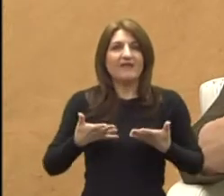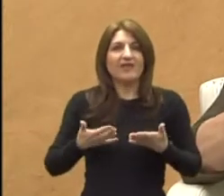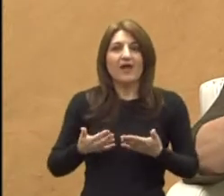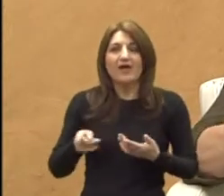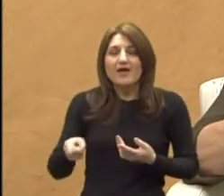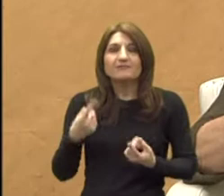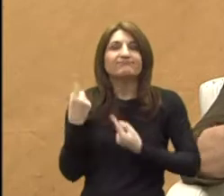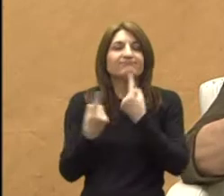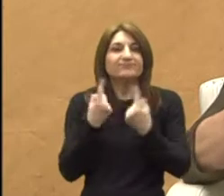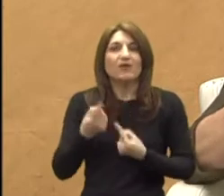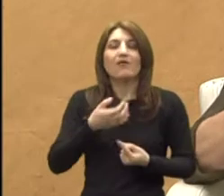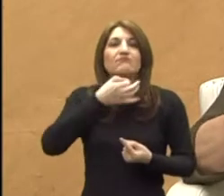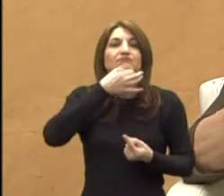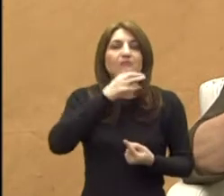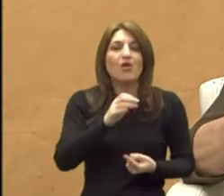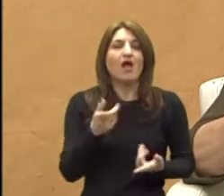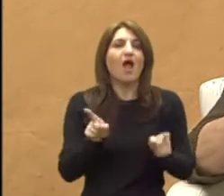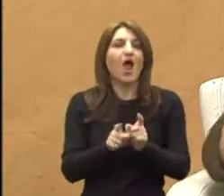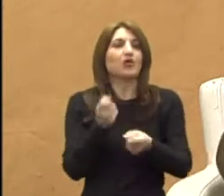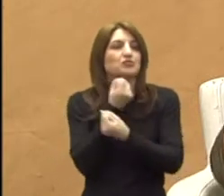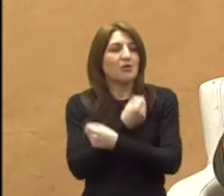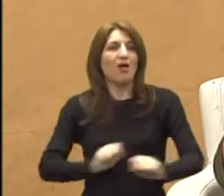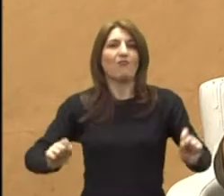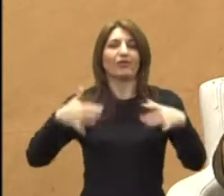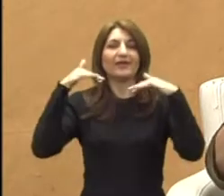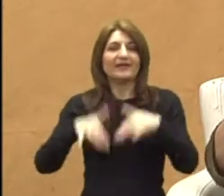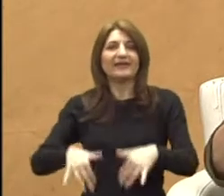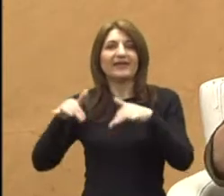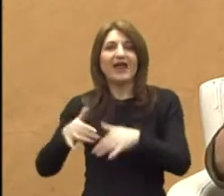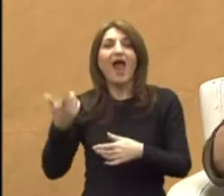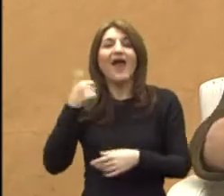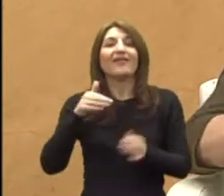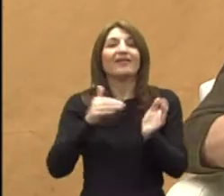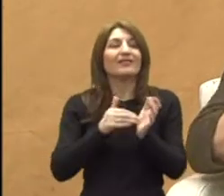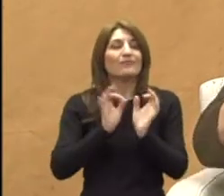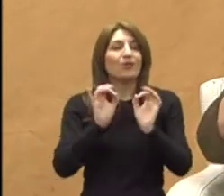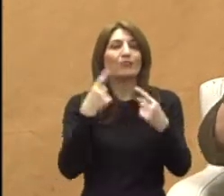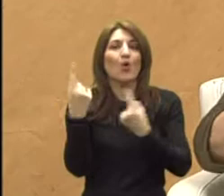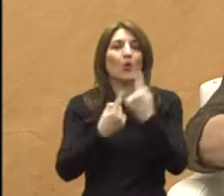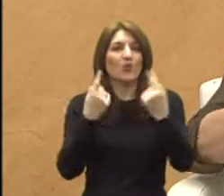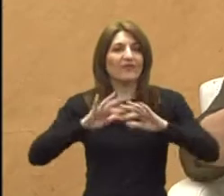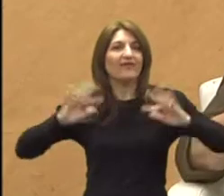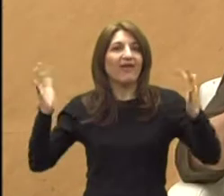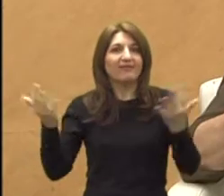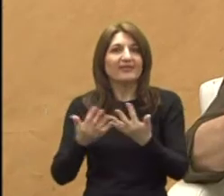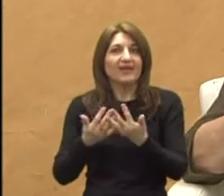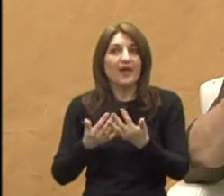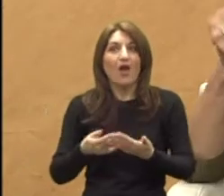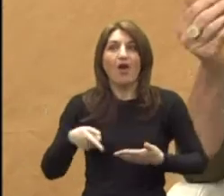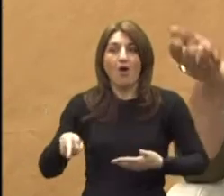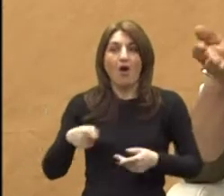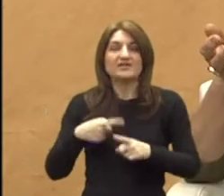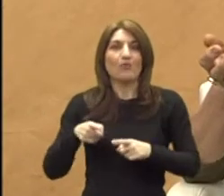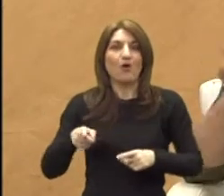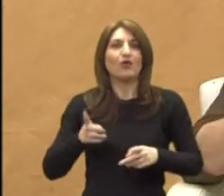poziciju da se ono može slobodno igrati, ali da imaš stvorene uvjete i to će ga već na neki način